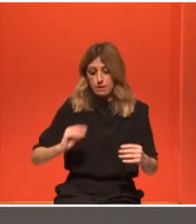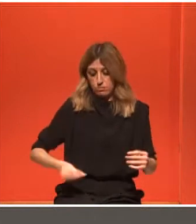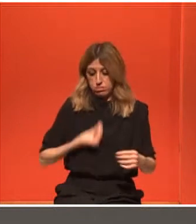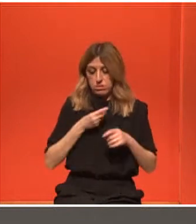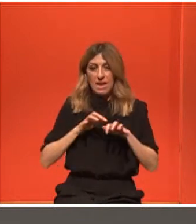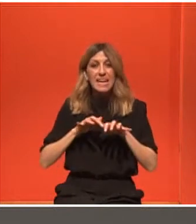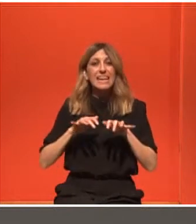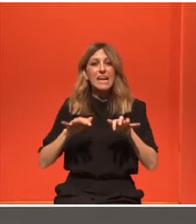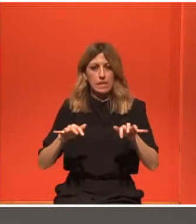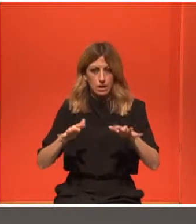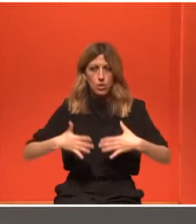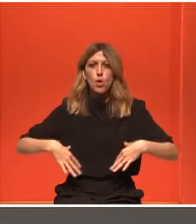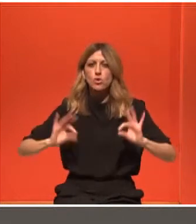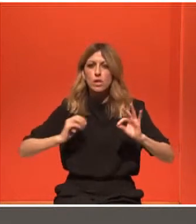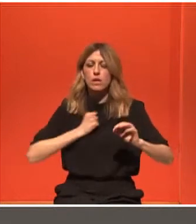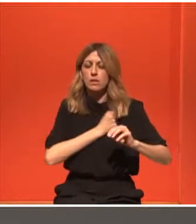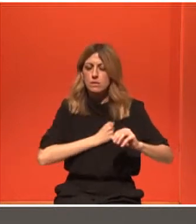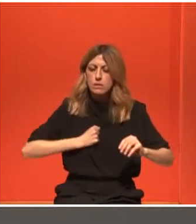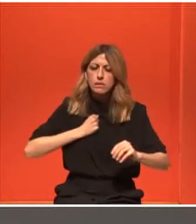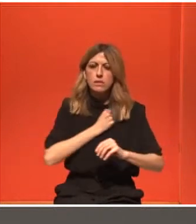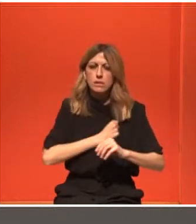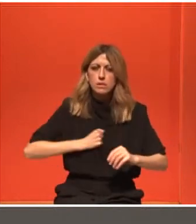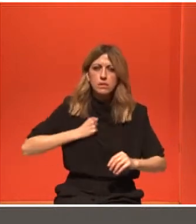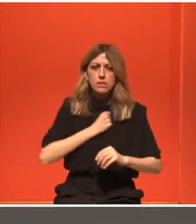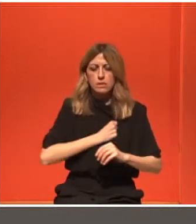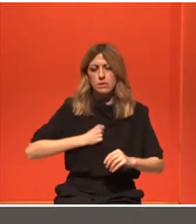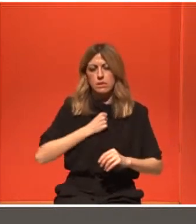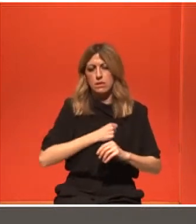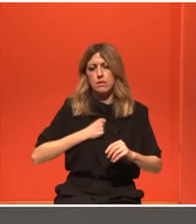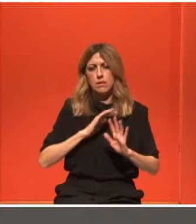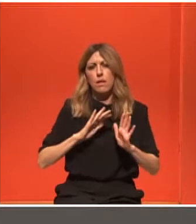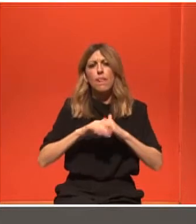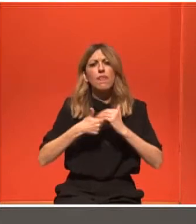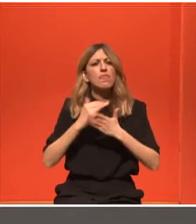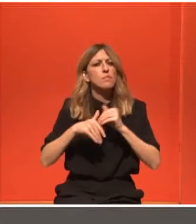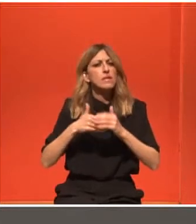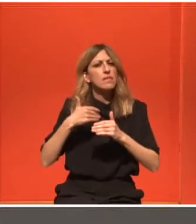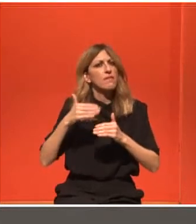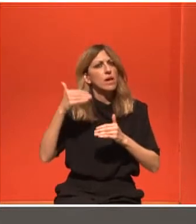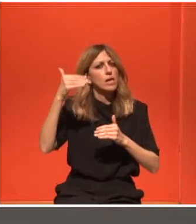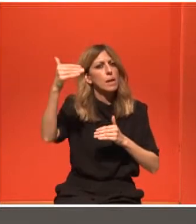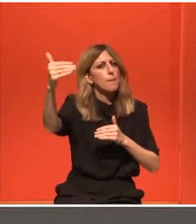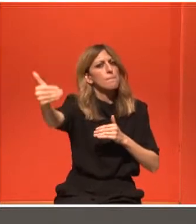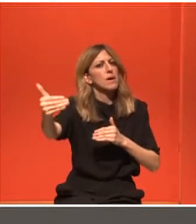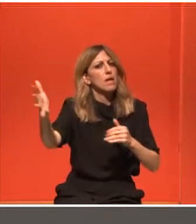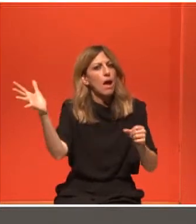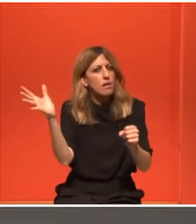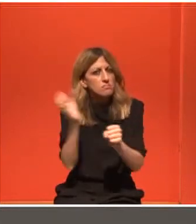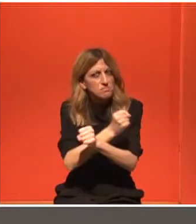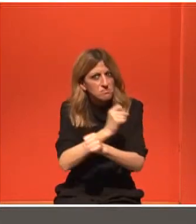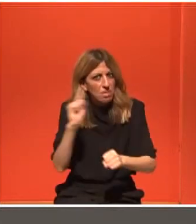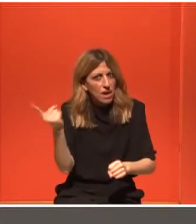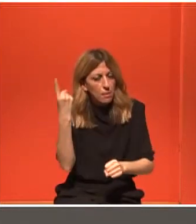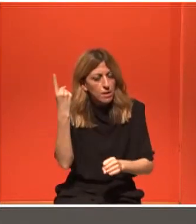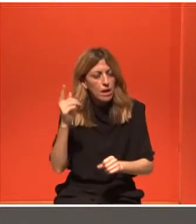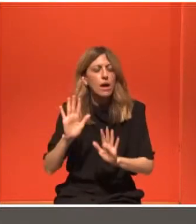περνάει από τα στάδια του θρήνου. Όποια και αν είναι έκβαση, δεν έχει σημασία πώς θα βγεις από αυτό. Θα περάσεις από τα στάδια